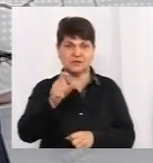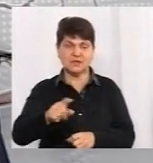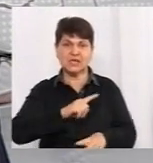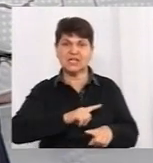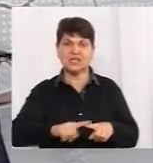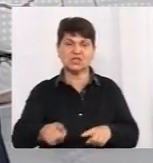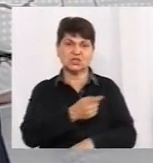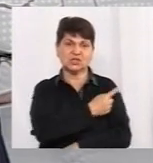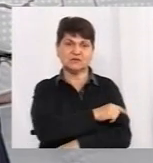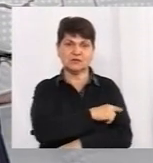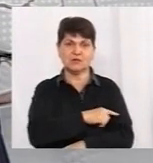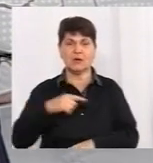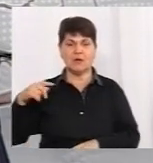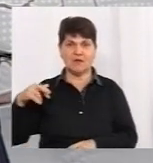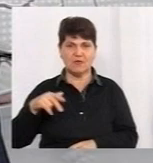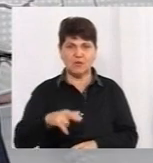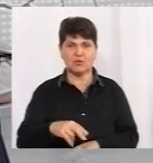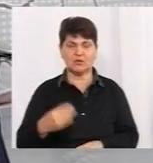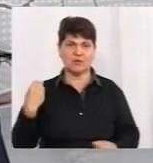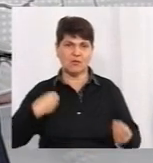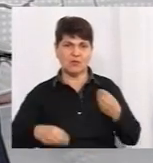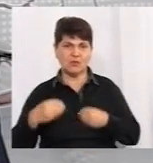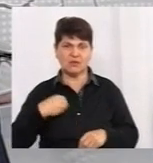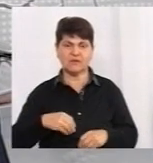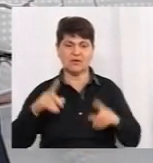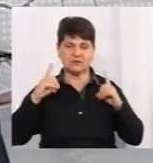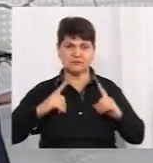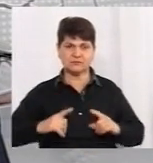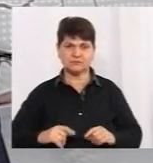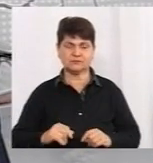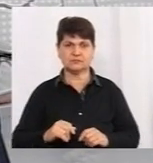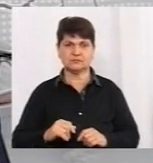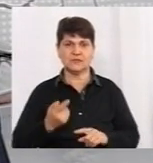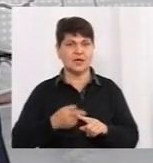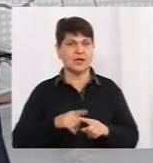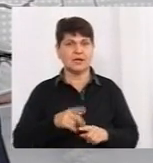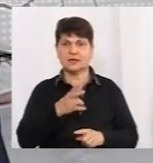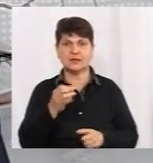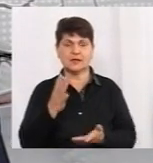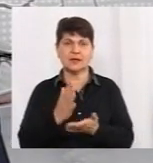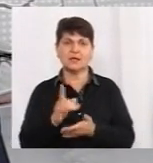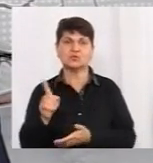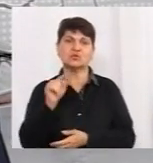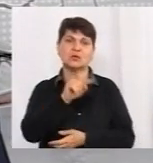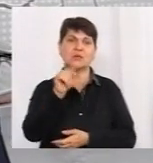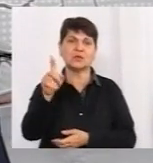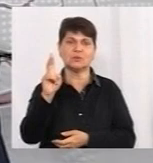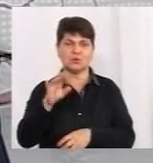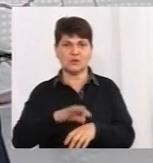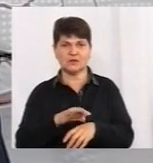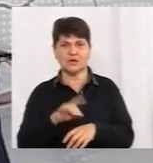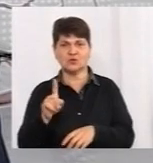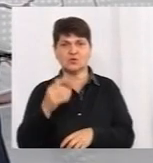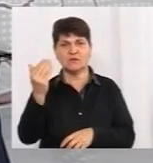'язані виходити, одягати отакий одяг захисний. Тобто, це не є признак, що там хтось хворіє, чи вони щось там